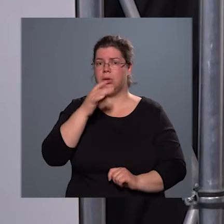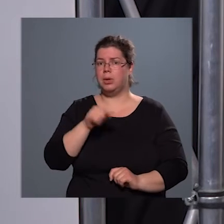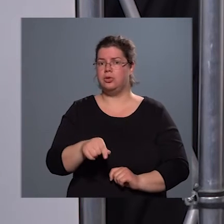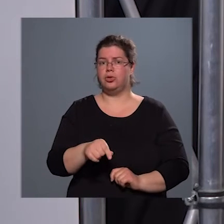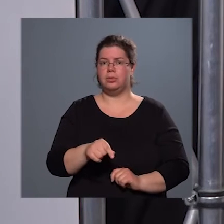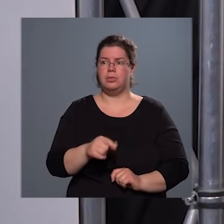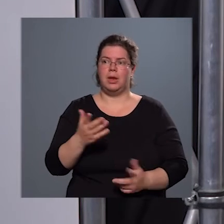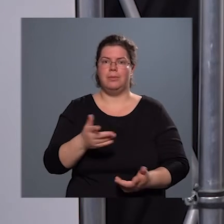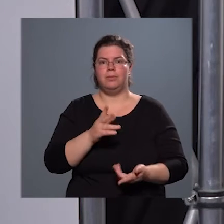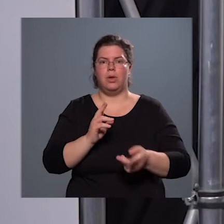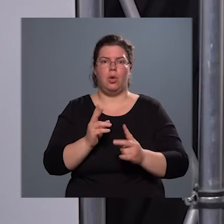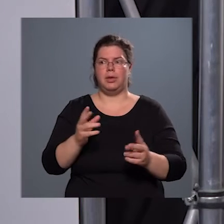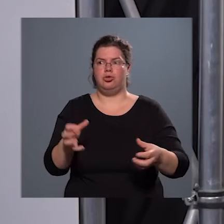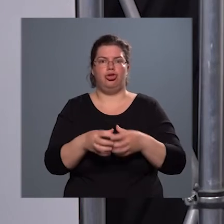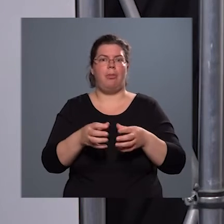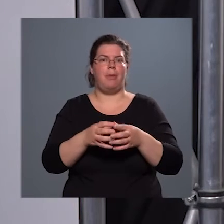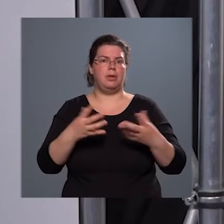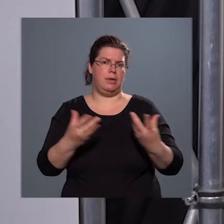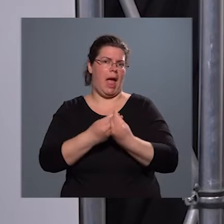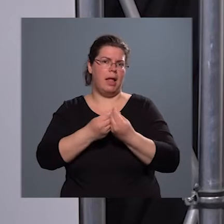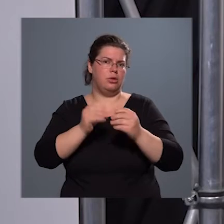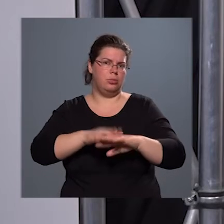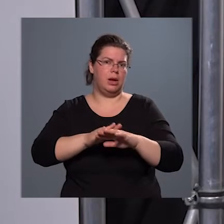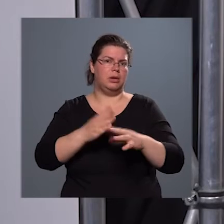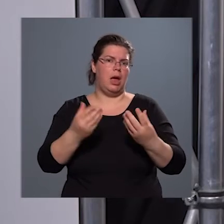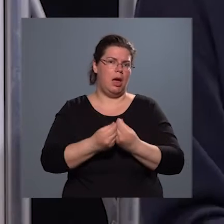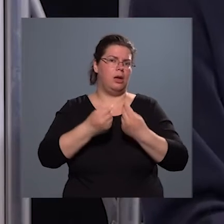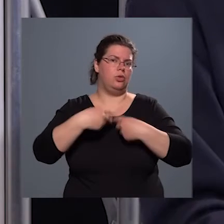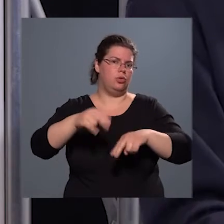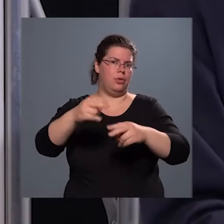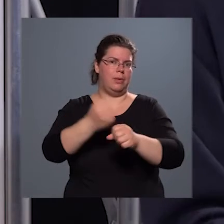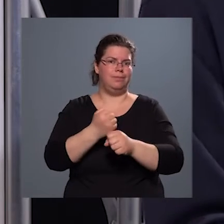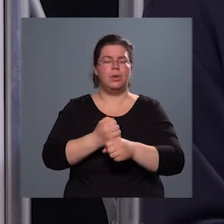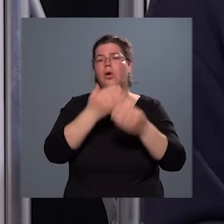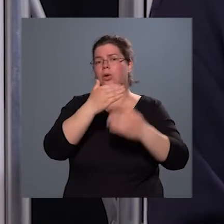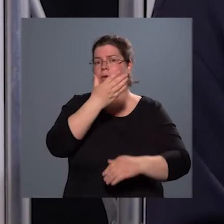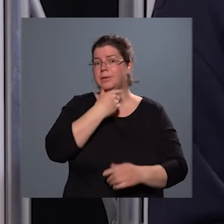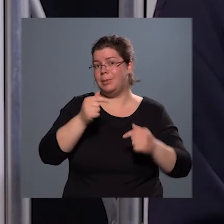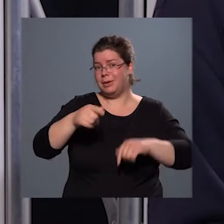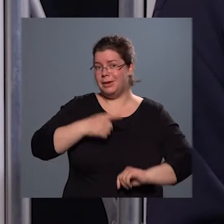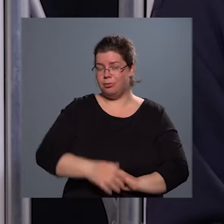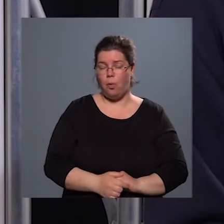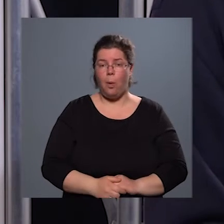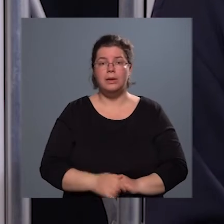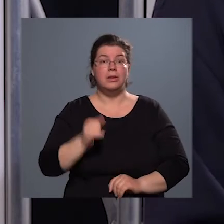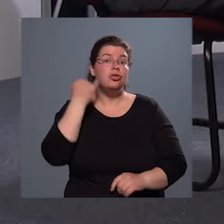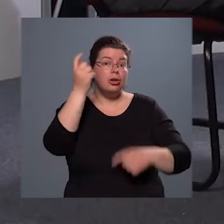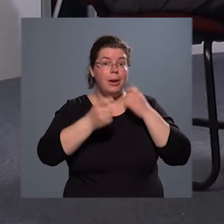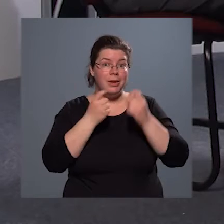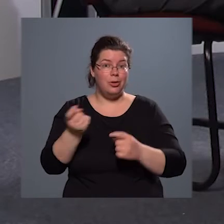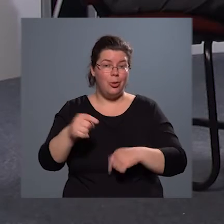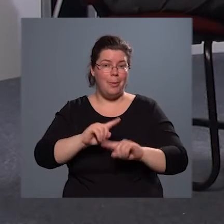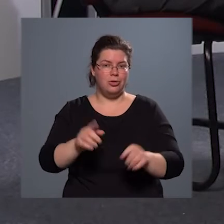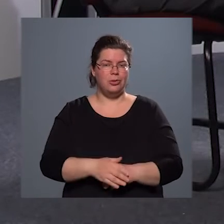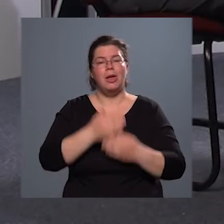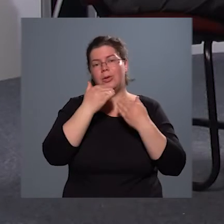csapat együtt maradt és együtt dolgozik tovább. Köszönjük szépen, hogy itt volt, és reméljük, hogy máskor